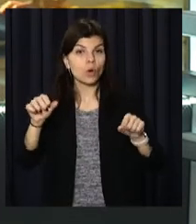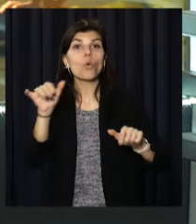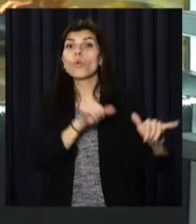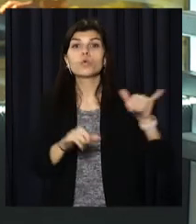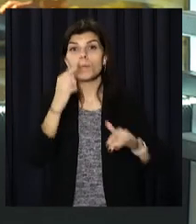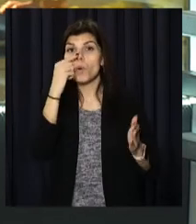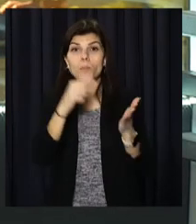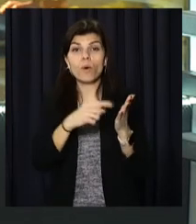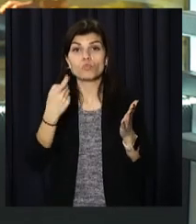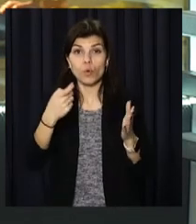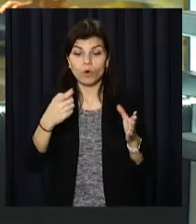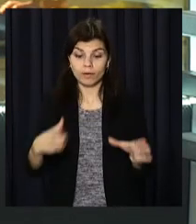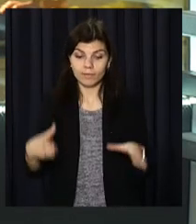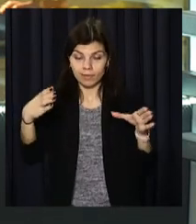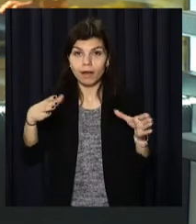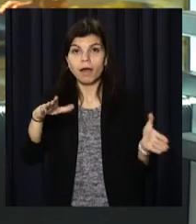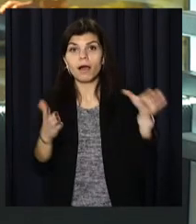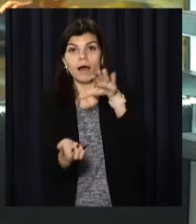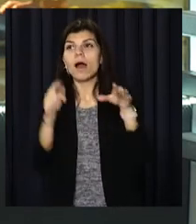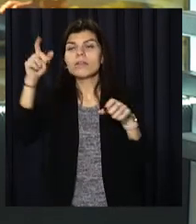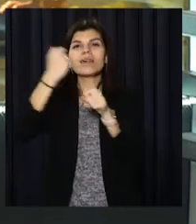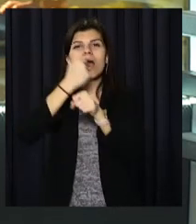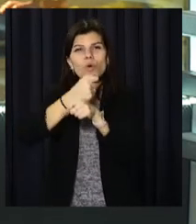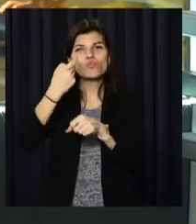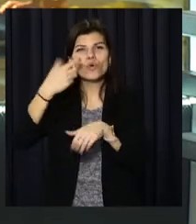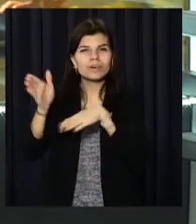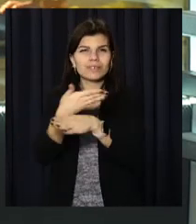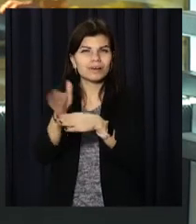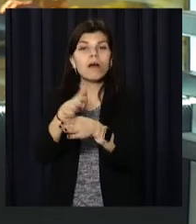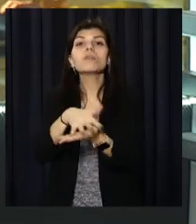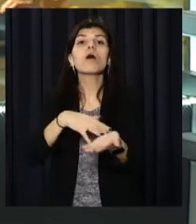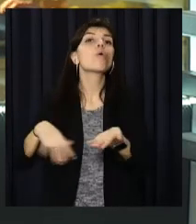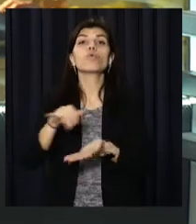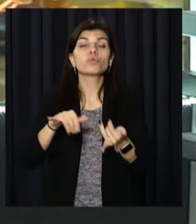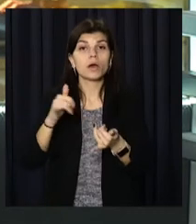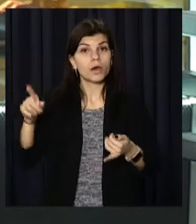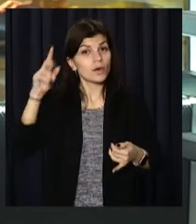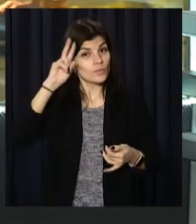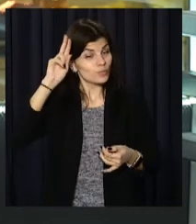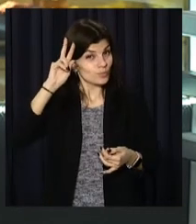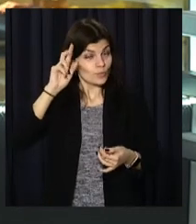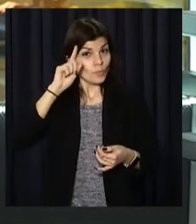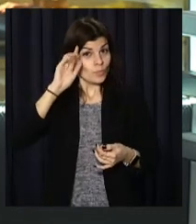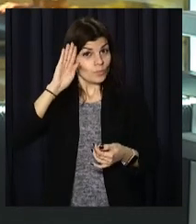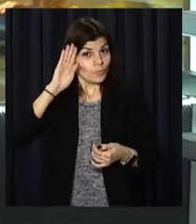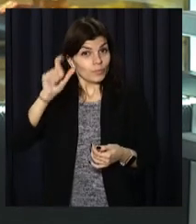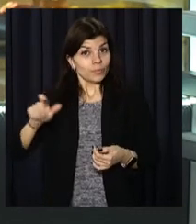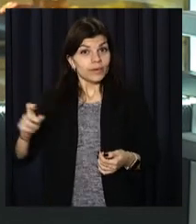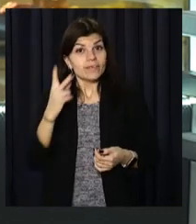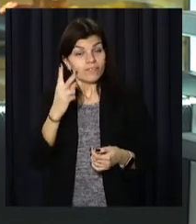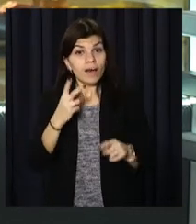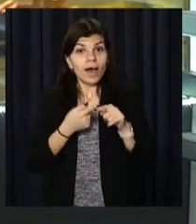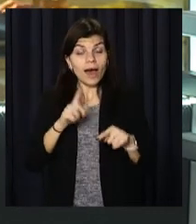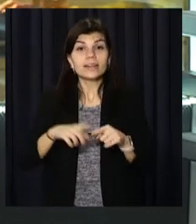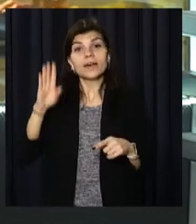потрапляє сміття з контейнерів та центрів переробки. Зараз юні винахідники працюють над 3D-моделями, пристроюють та шукають спонсорів,